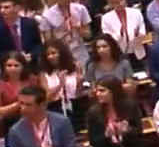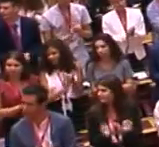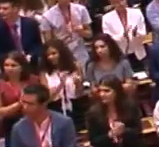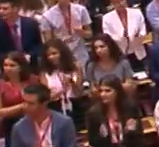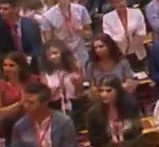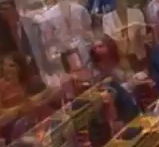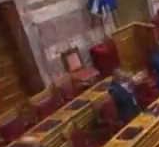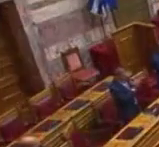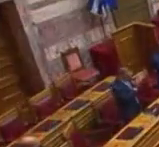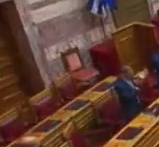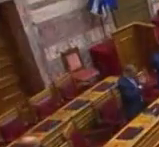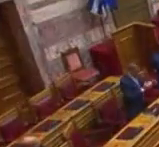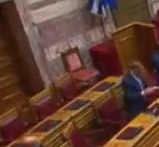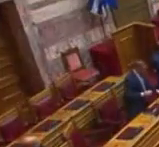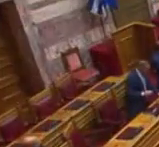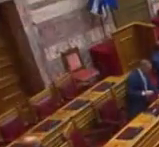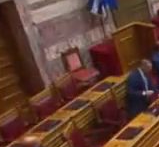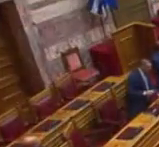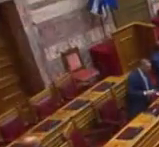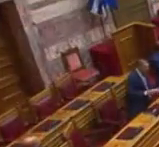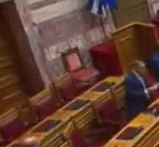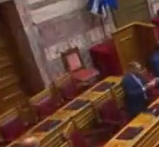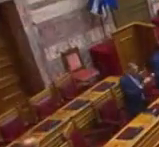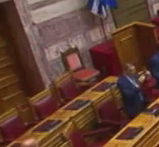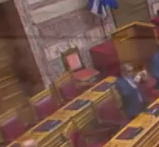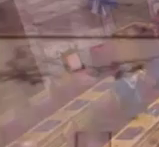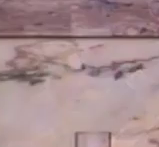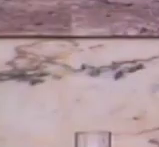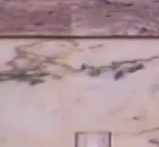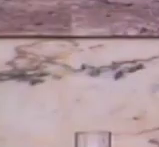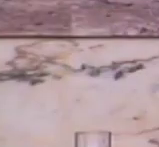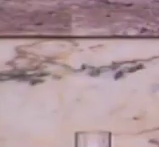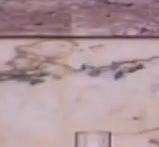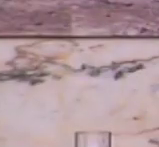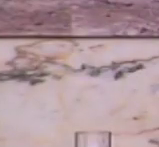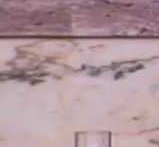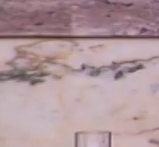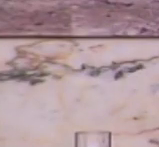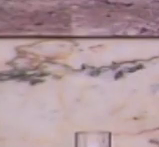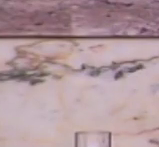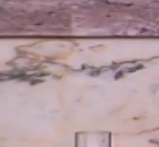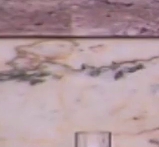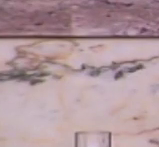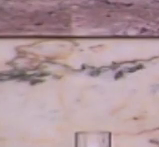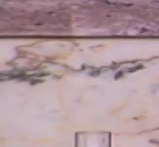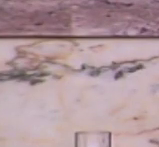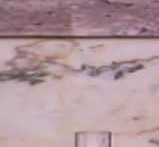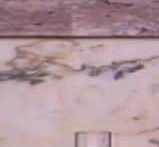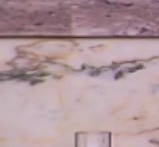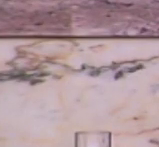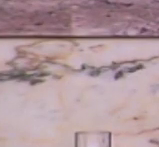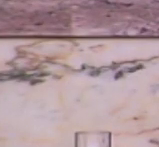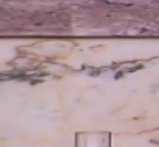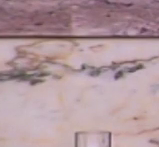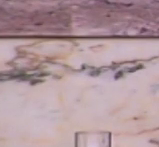Η συζήτηση Με θέματα ανθρώπινα δικαιώματα Παρακαλώ το